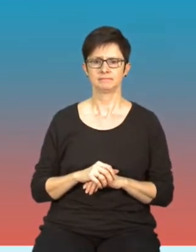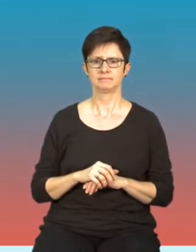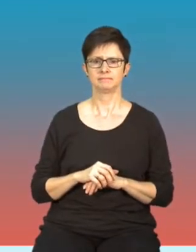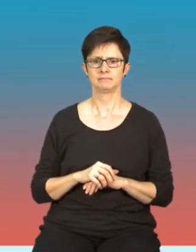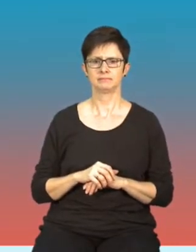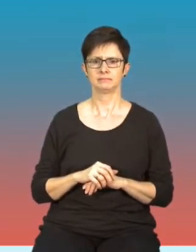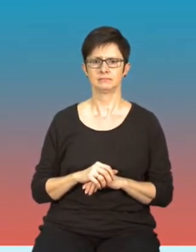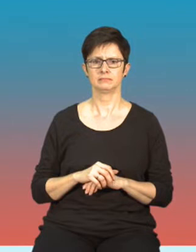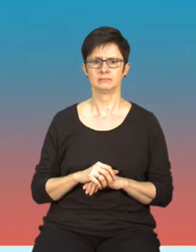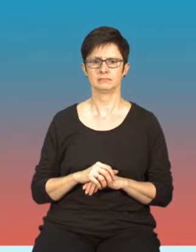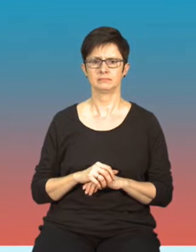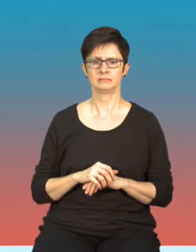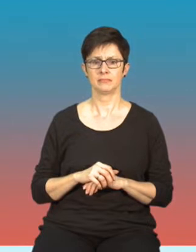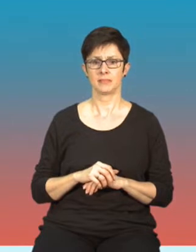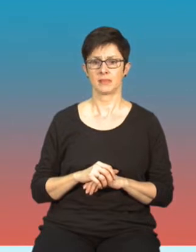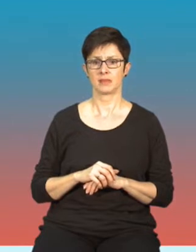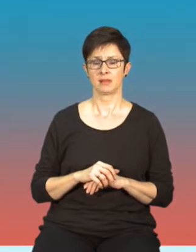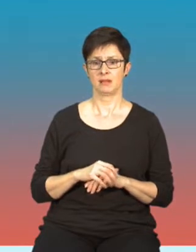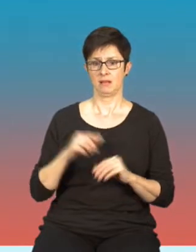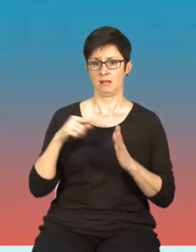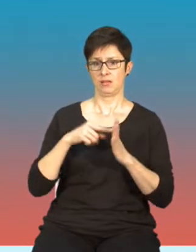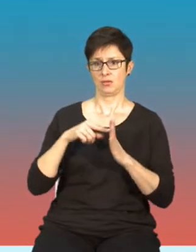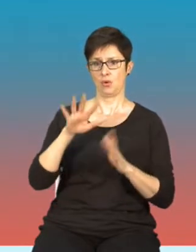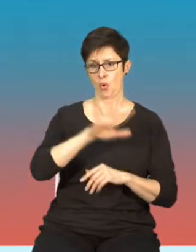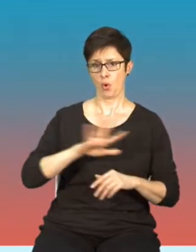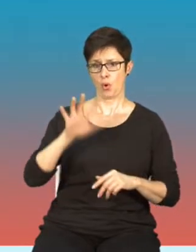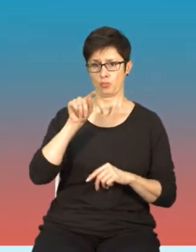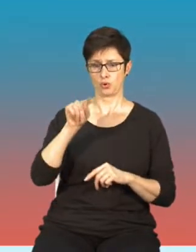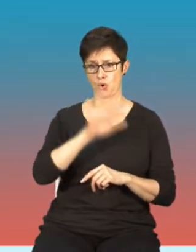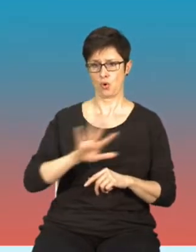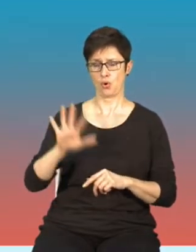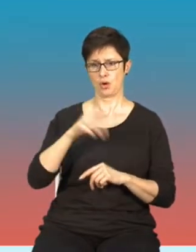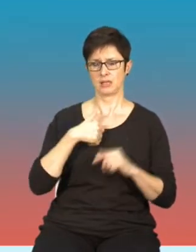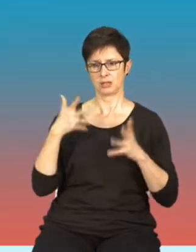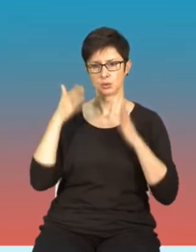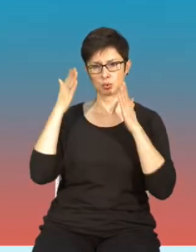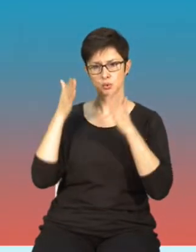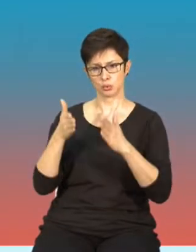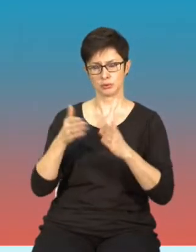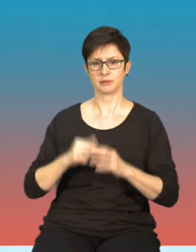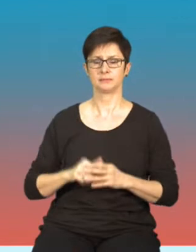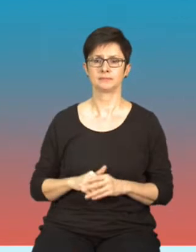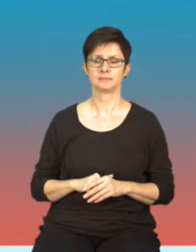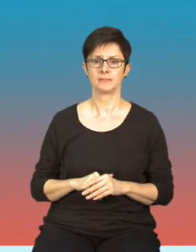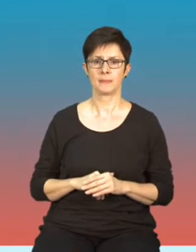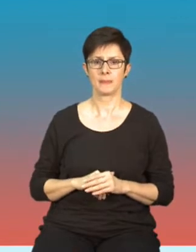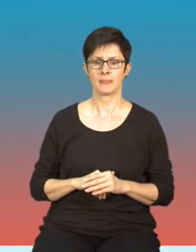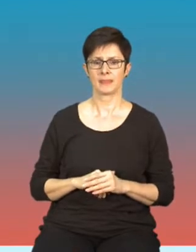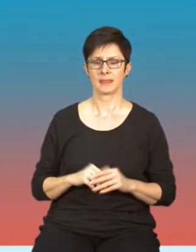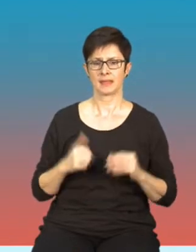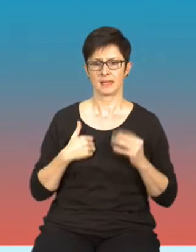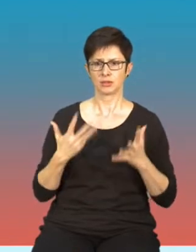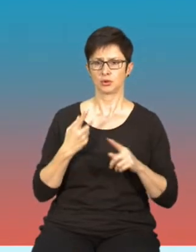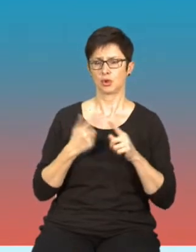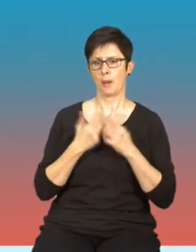I to na tym obszarze chciałbym się dzisiaj skupić i troszeczkę odsłonić,